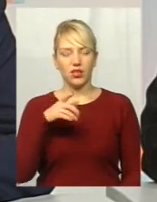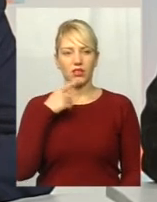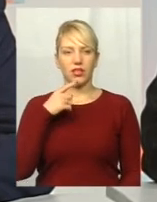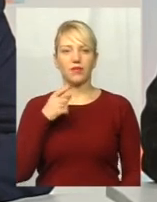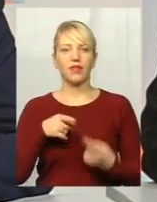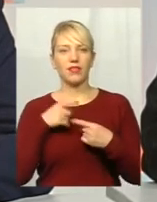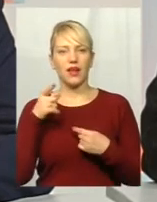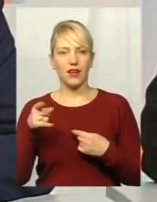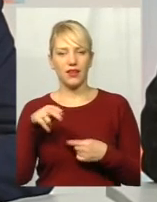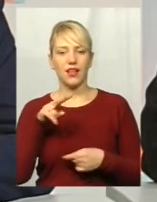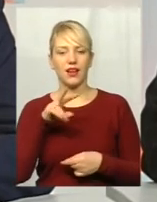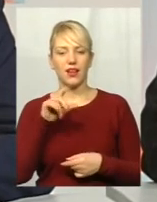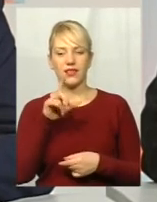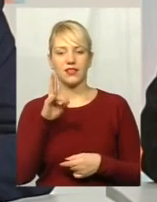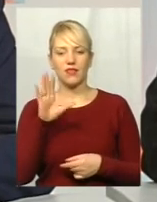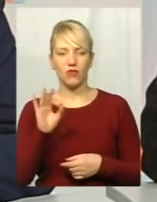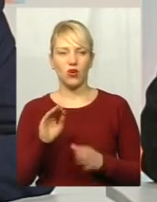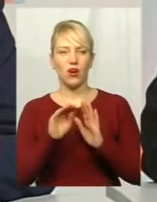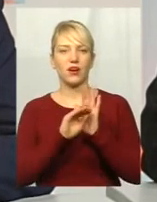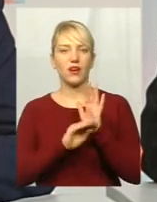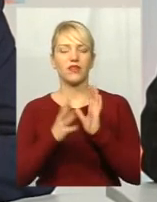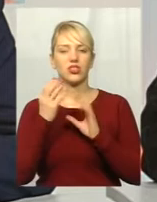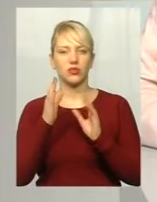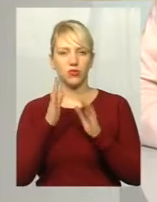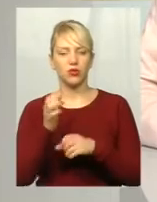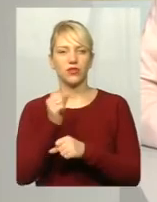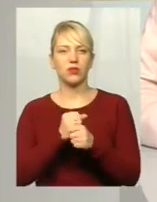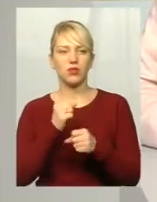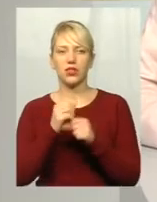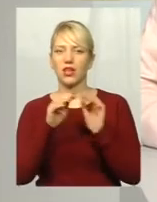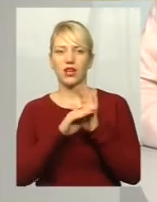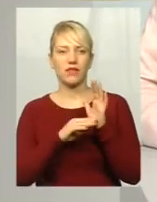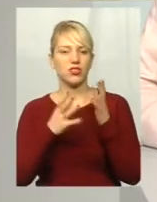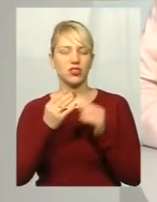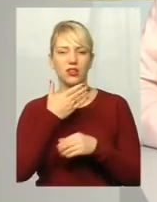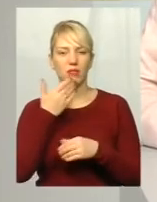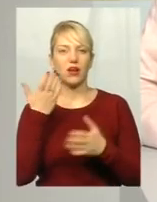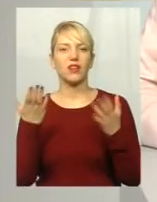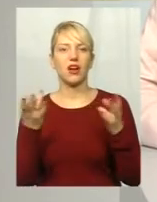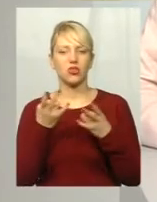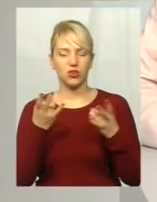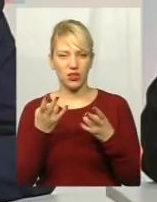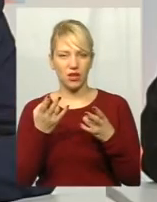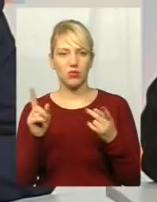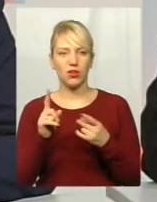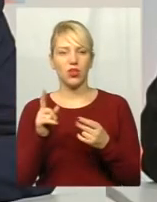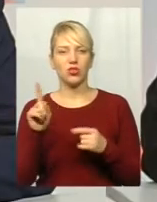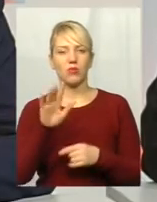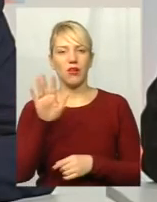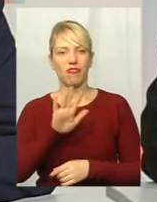Лезнева, що графіки будуть відпрацьовуватися, графіки ще немає. Якщо буде потреба, щоб їздили раніше,